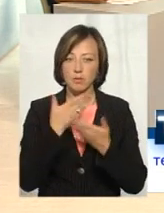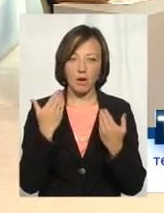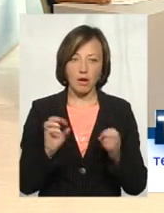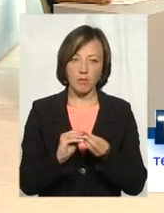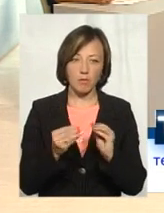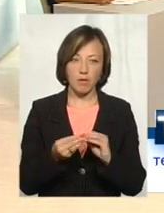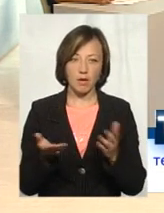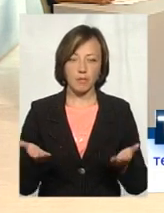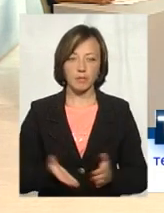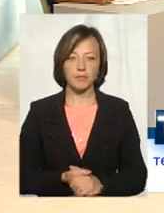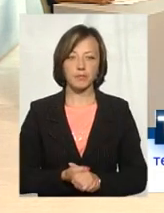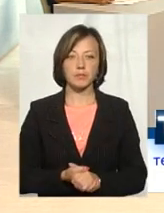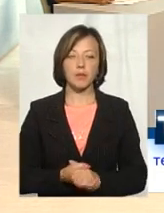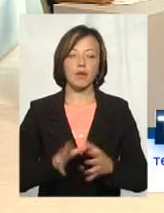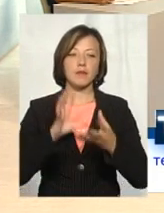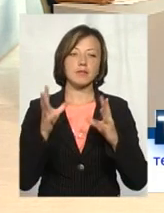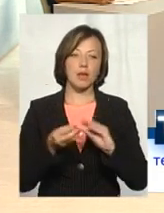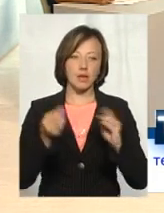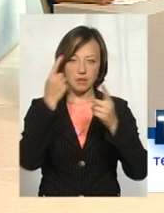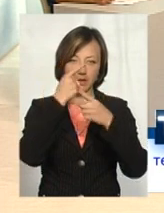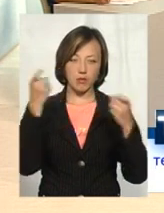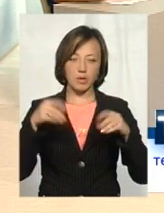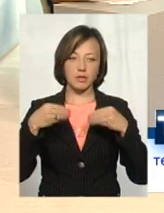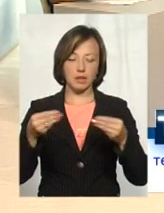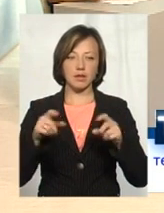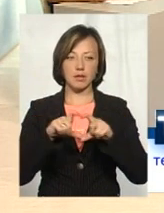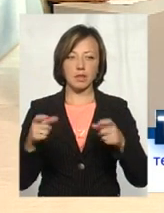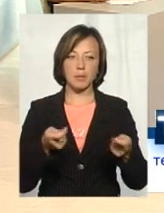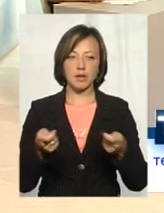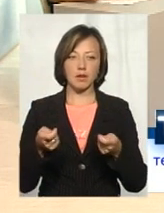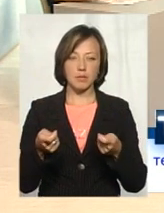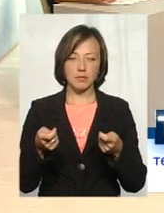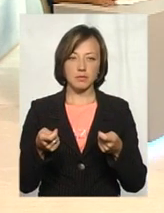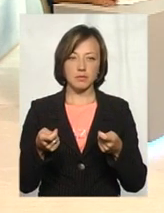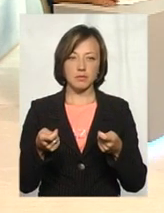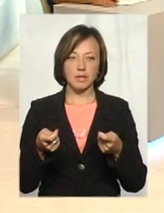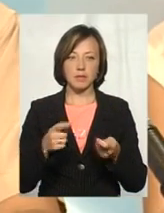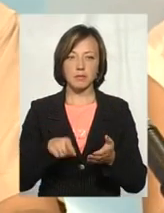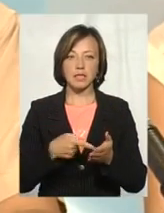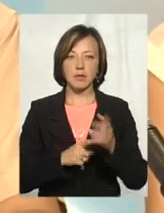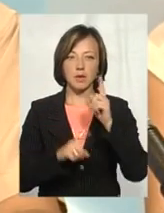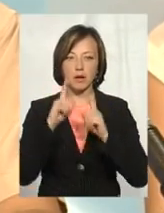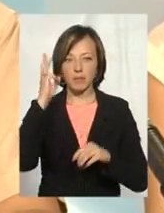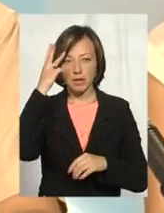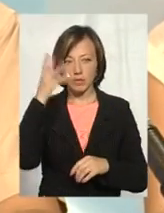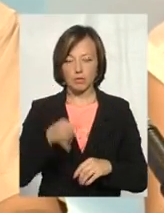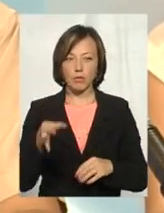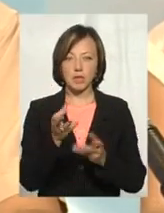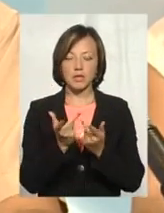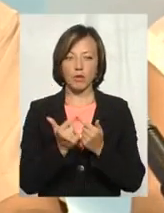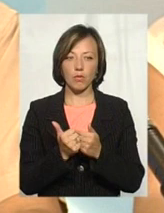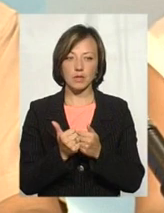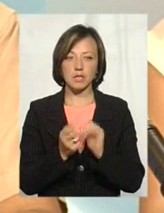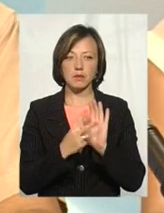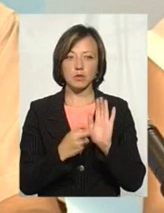ніяких проблем? Ну, взагалі, за інформацією наданої департаменту, райдерській адміністраціями та міськими радами, в Хмельницькій області нараховується